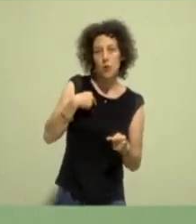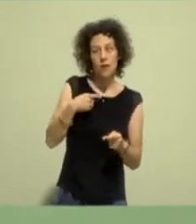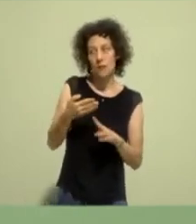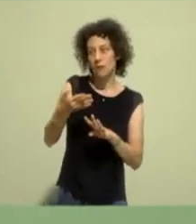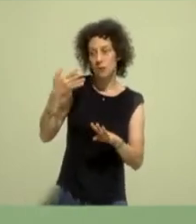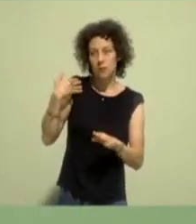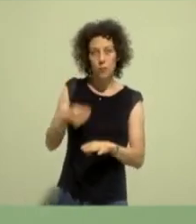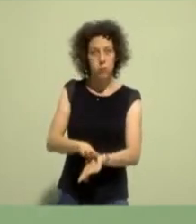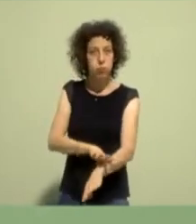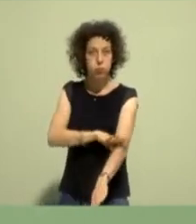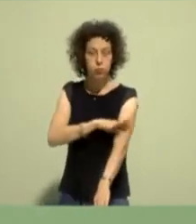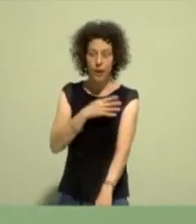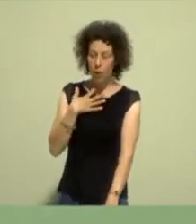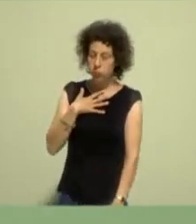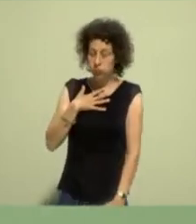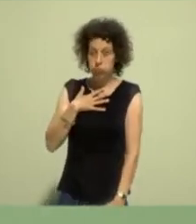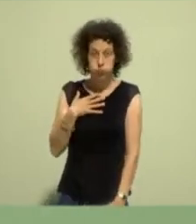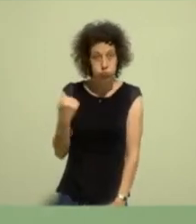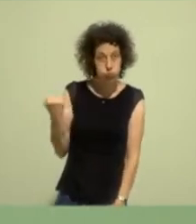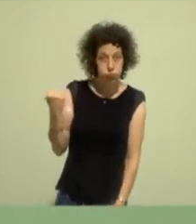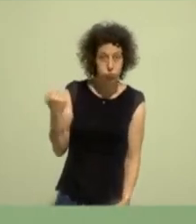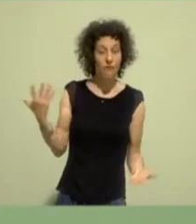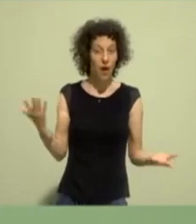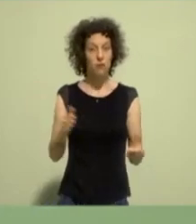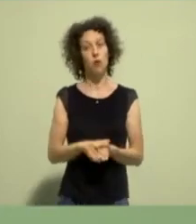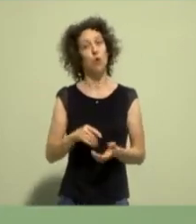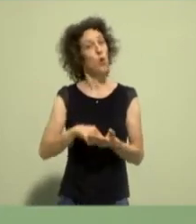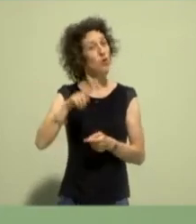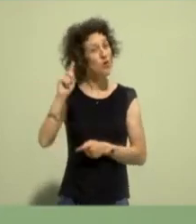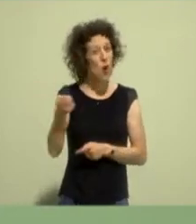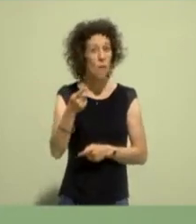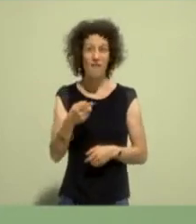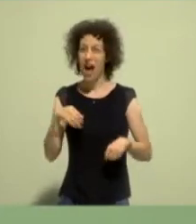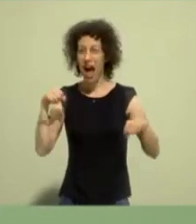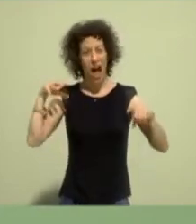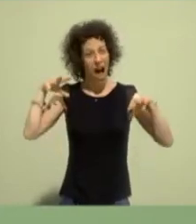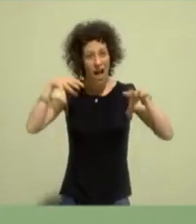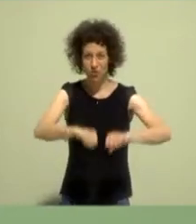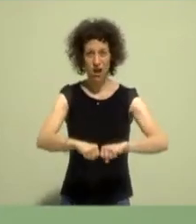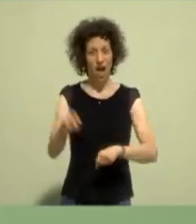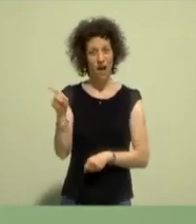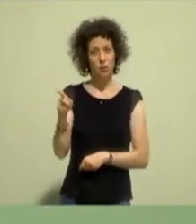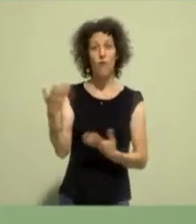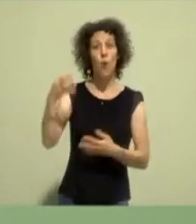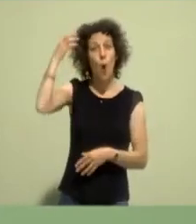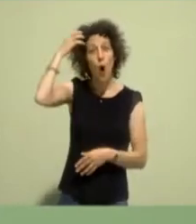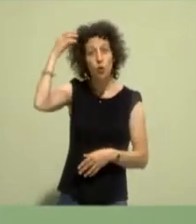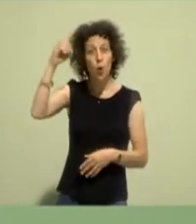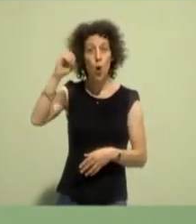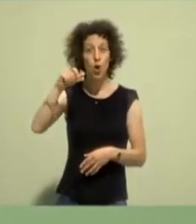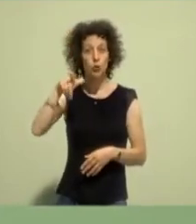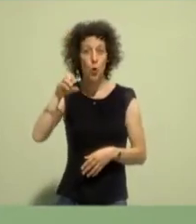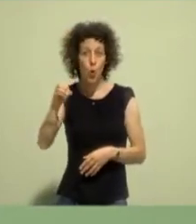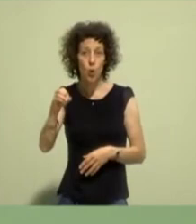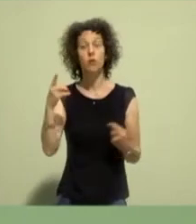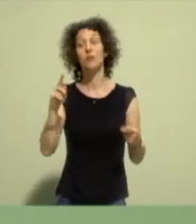berührt hat und sehr erschüttert hat. Denn wieder einmal gab es einen Anschlag, diesmal in Oslo und